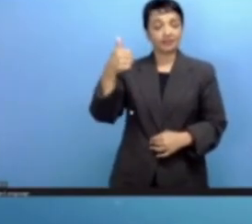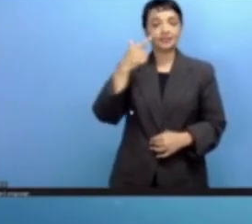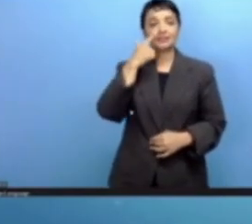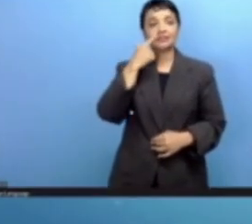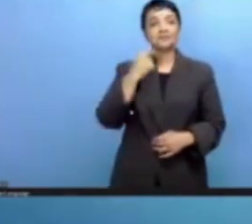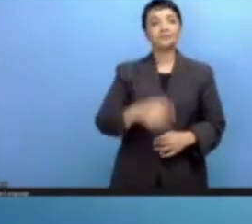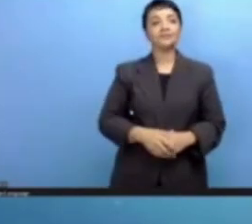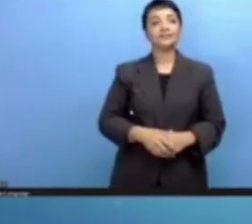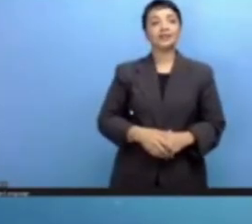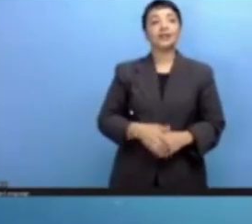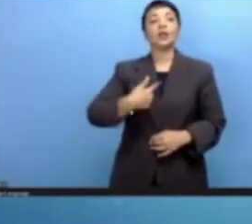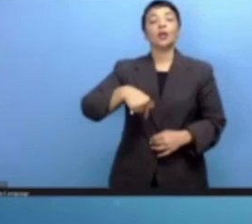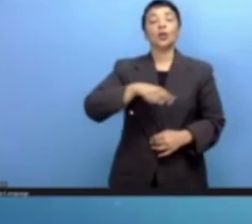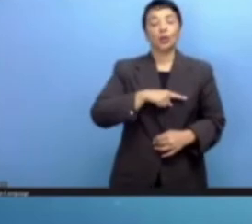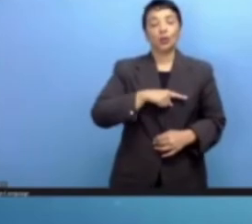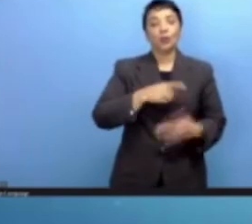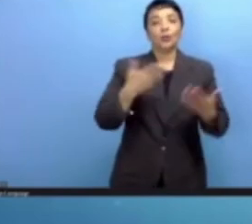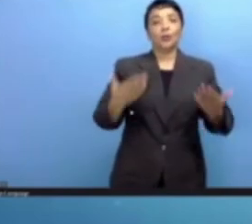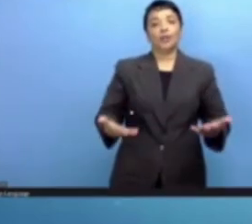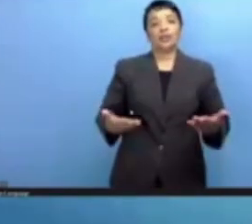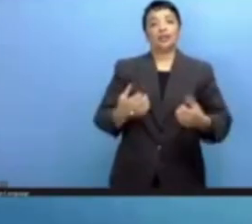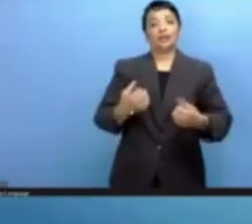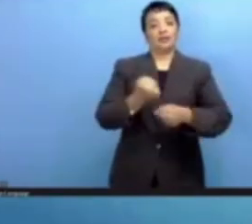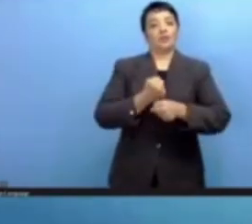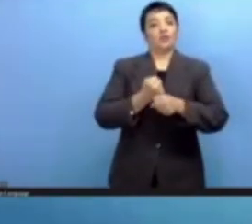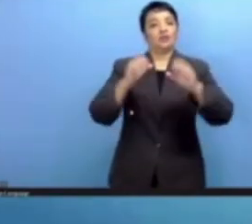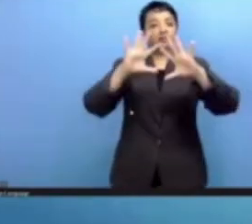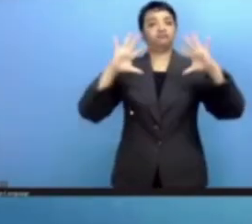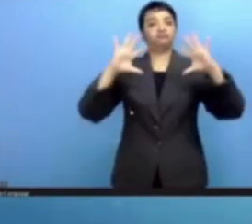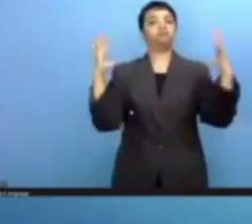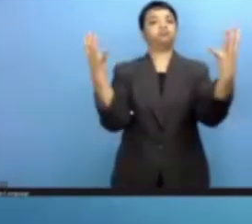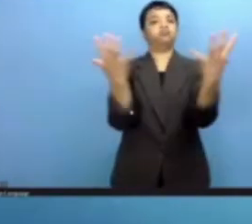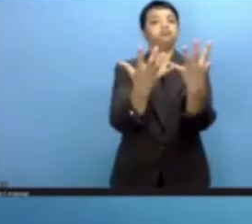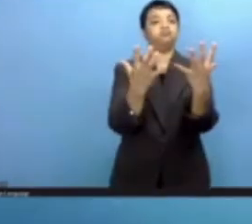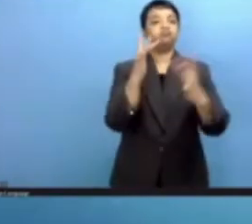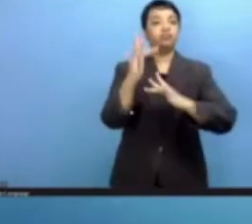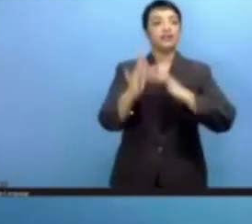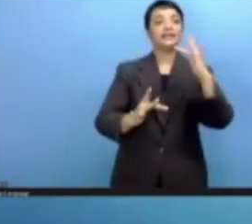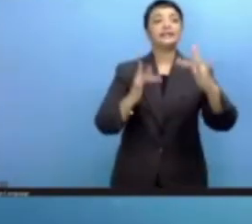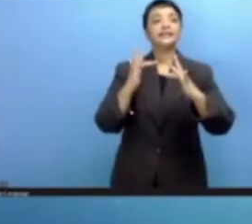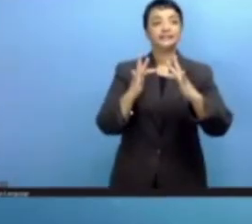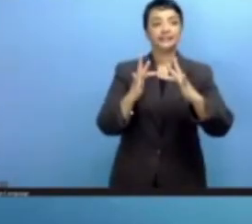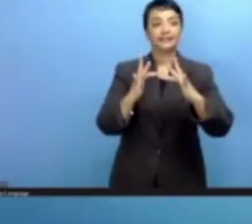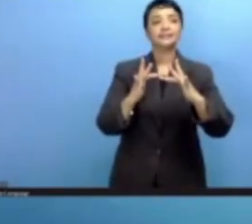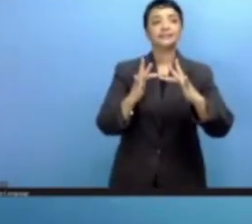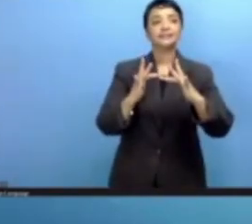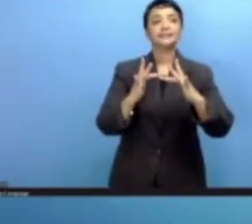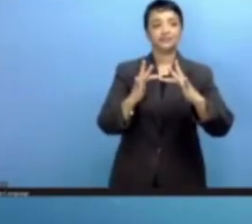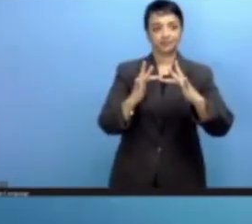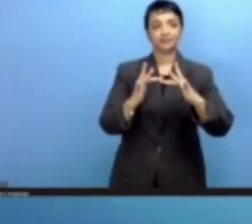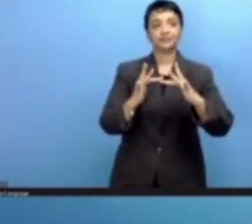تعميم الإشعة إن المنظر